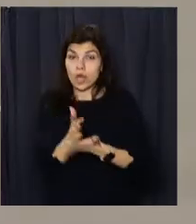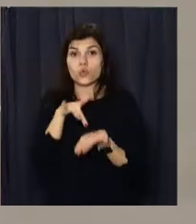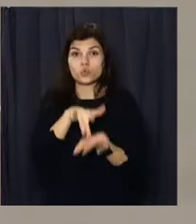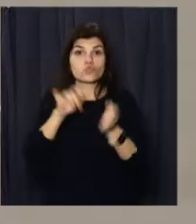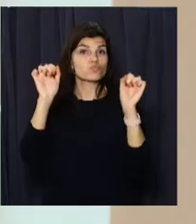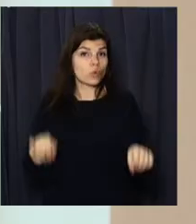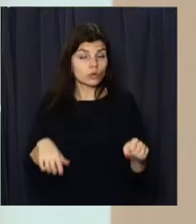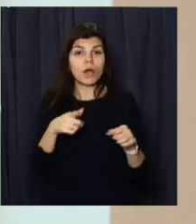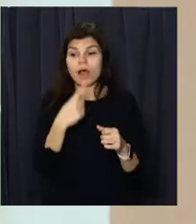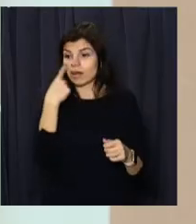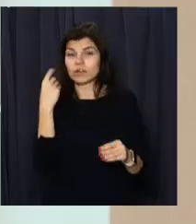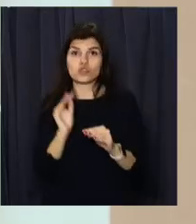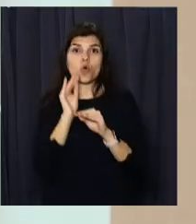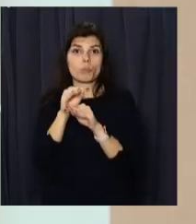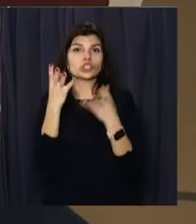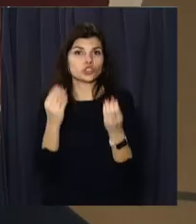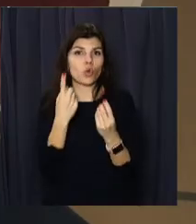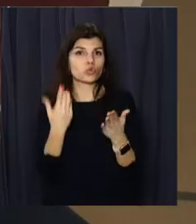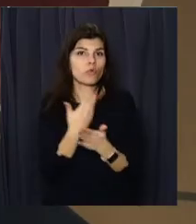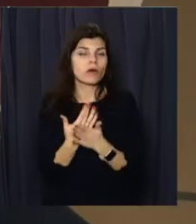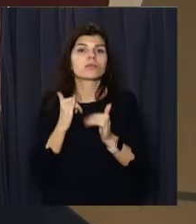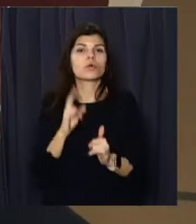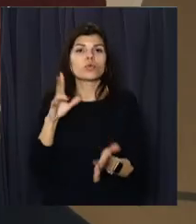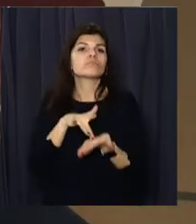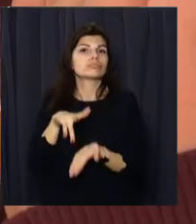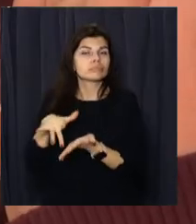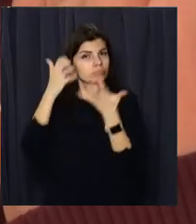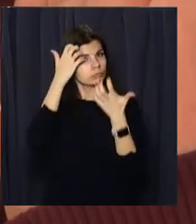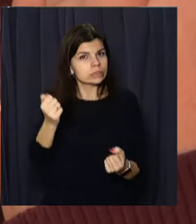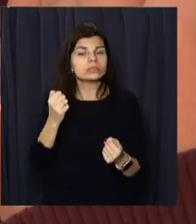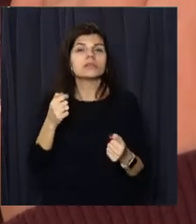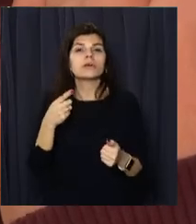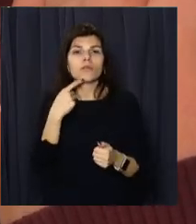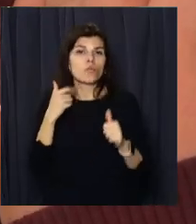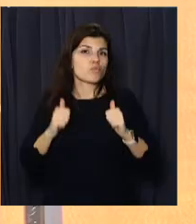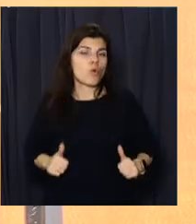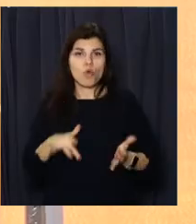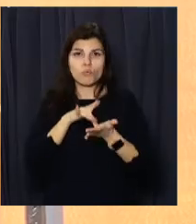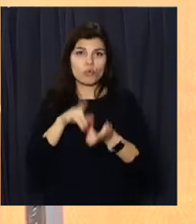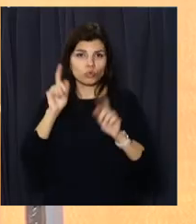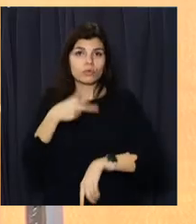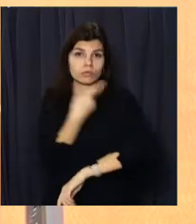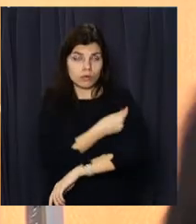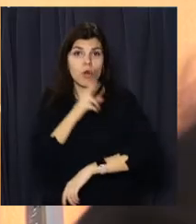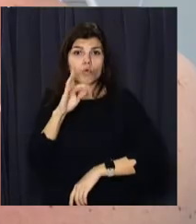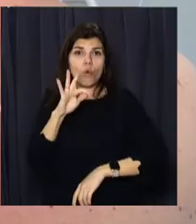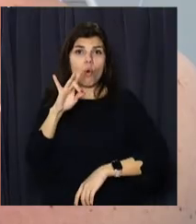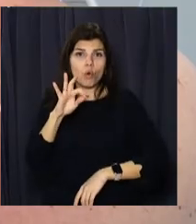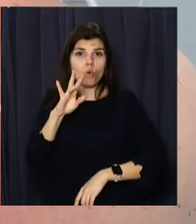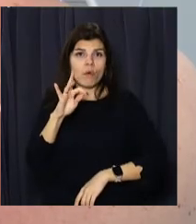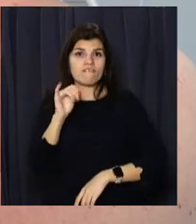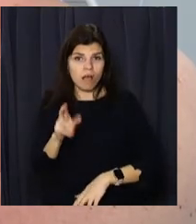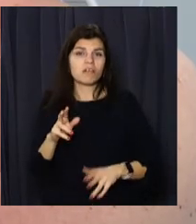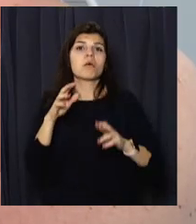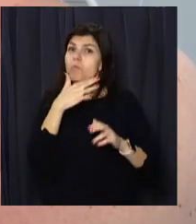А днями додалася ще одна приємна новина для любителів мандрівок. Спокійно подорожувати зможуть навіть щеплені коронаваком. Багато